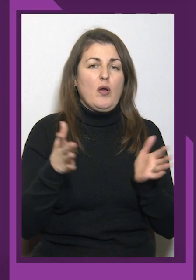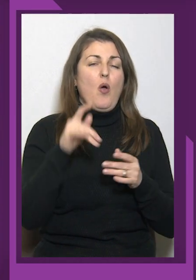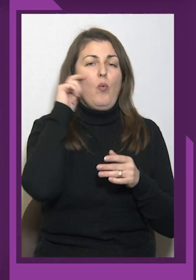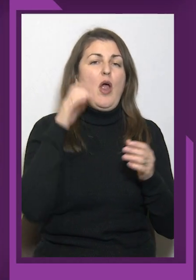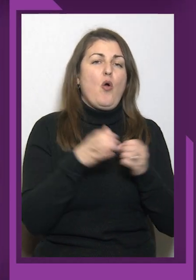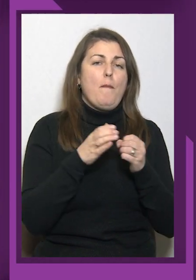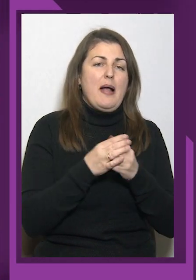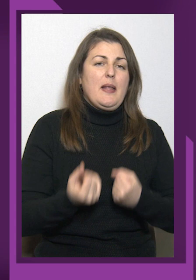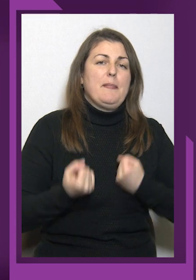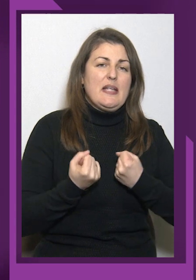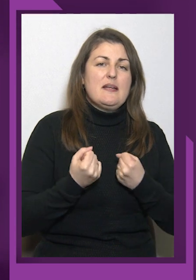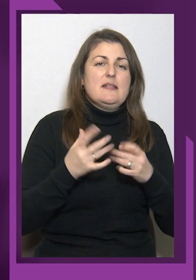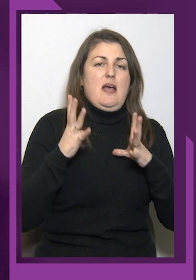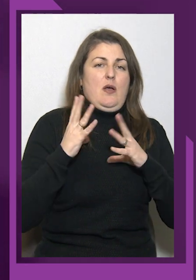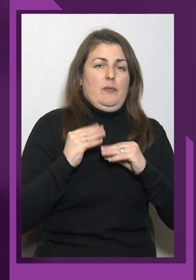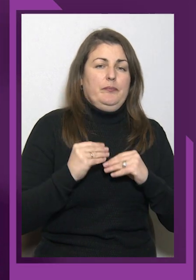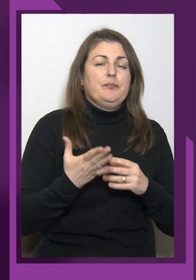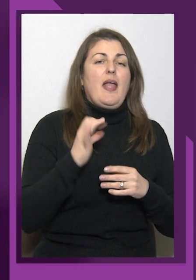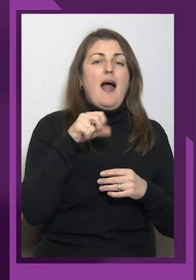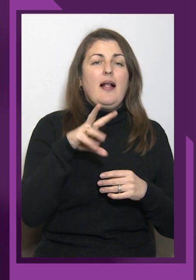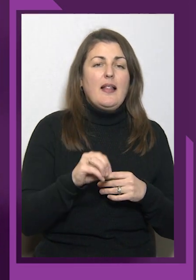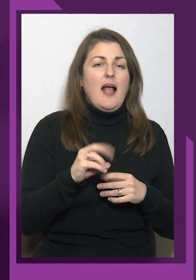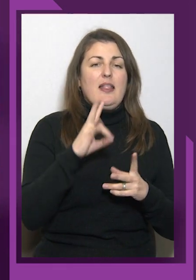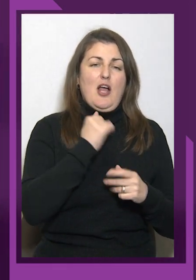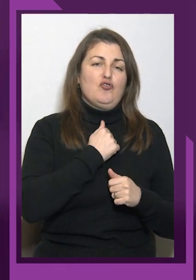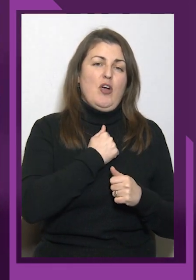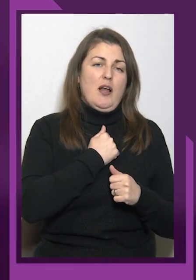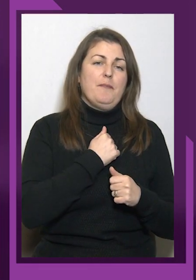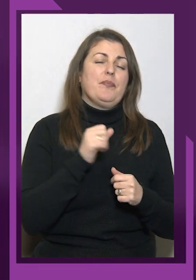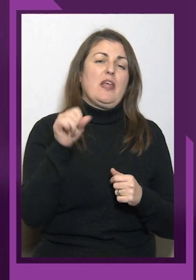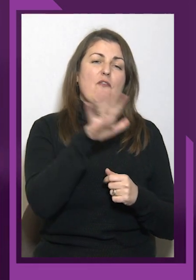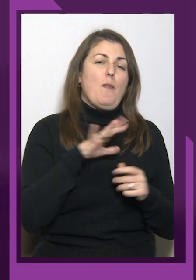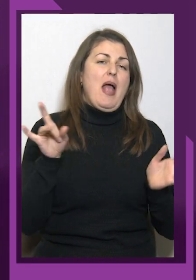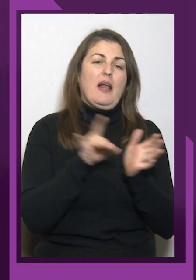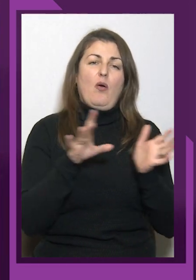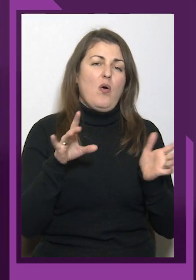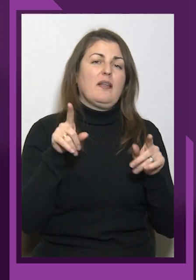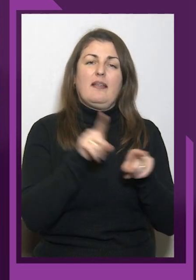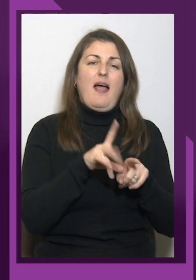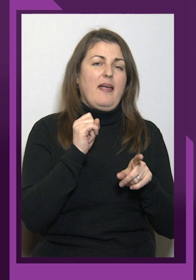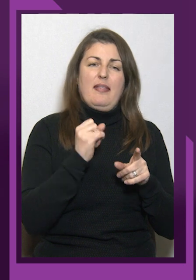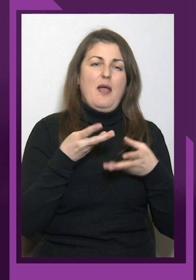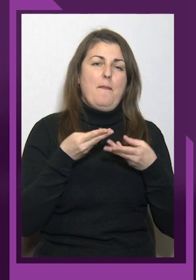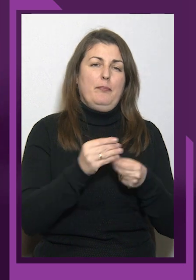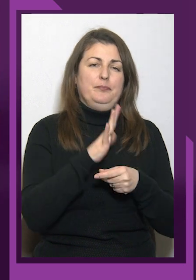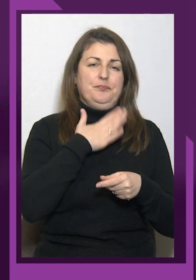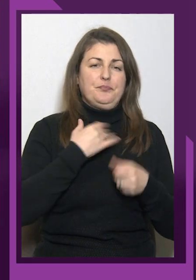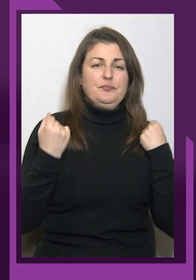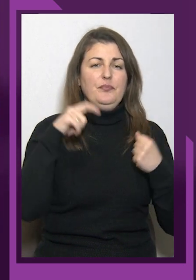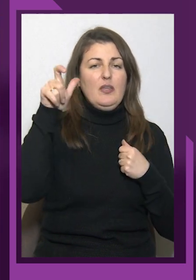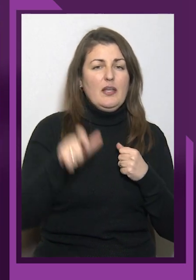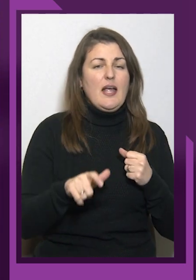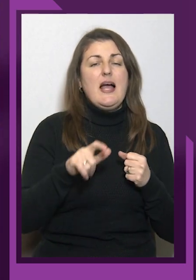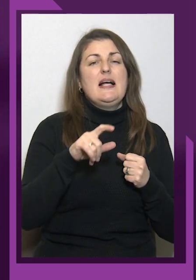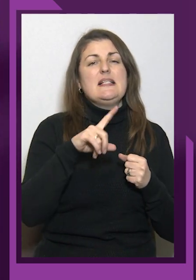на жаль, європейський рекорд таки не підкорився нашій спортсменці. Зладу вийшов ремінь, котрий мав тримати ноги.